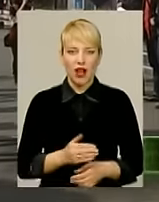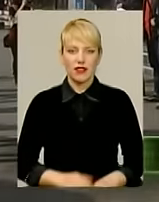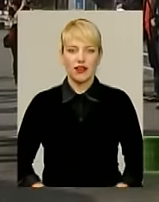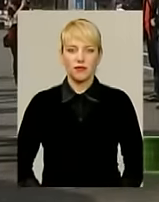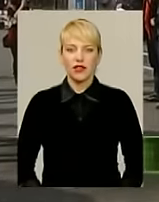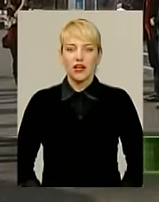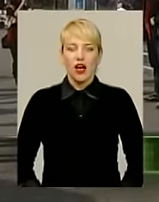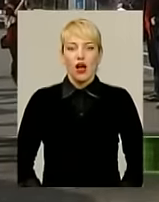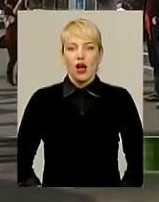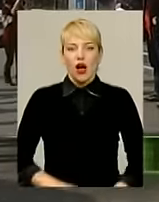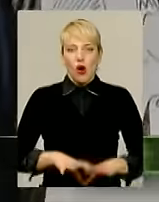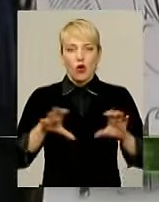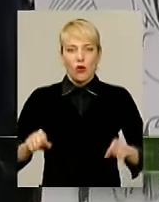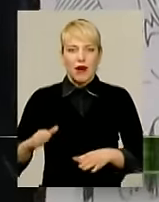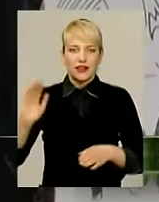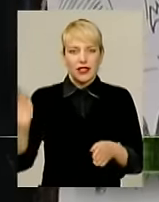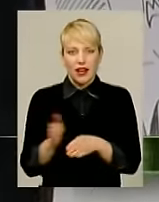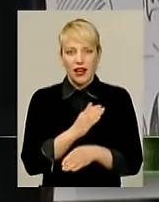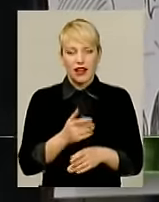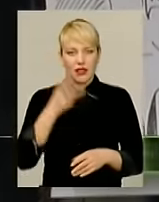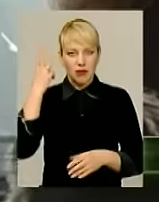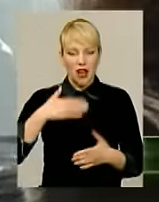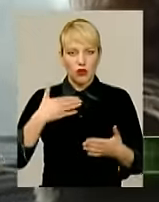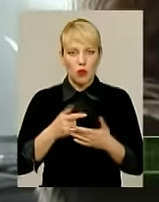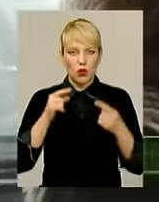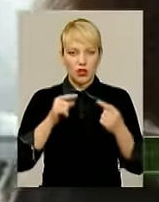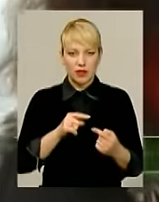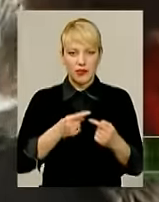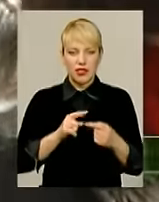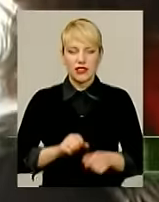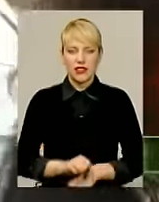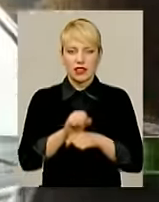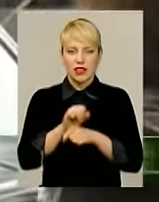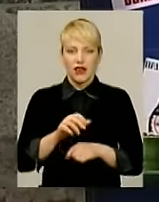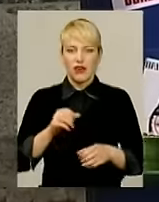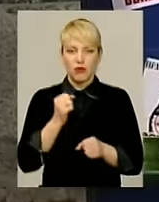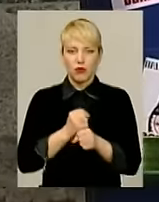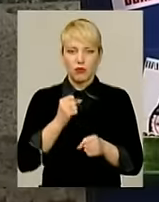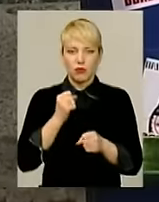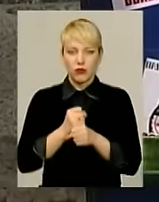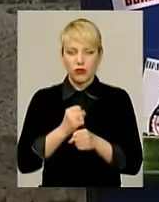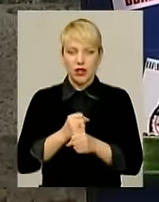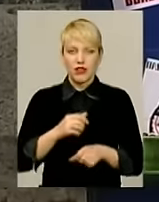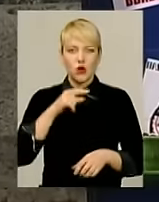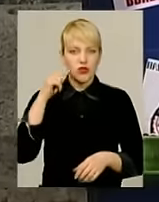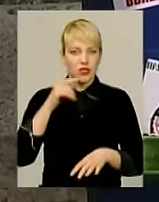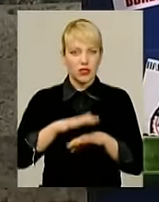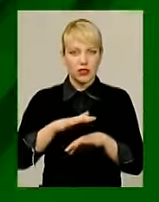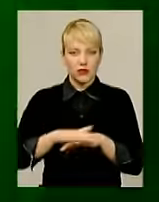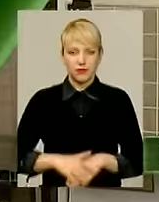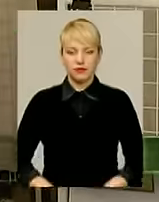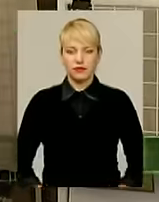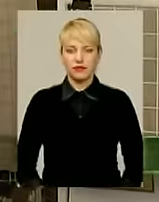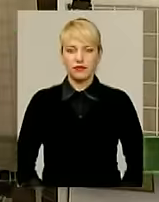Окупанта геть. Хмельницькі активісти розпочали акції протесту проти функціонування на території краю російських установ і організацій.